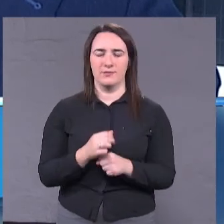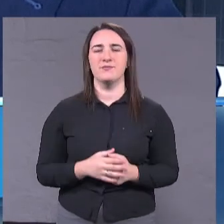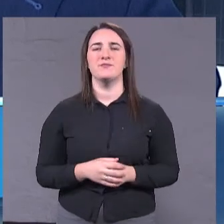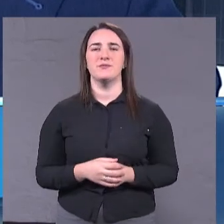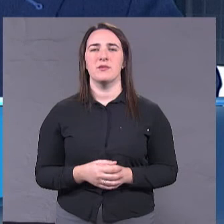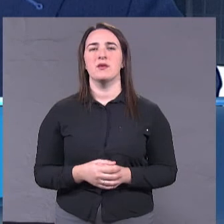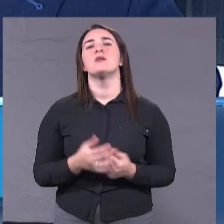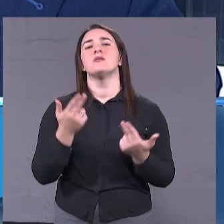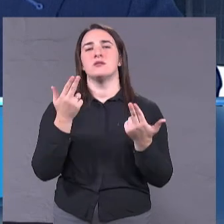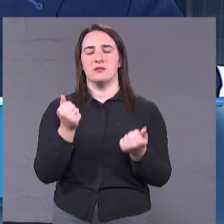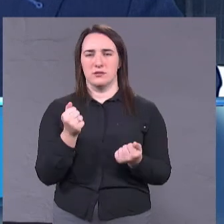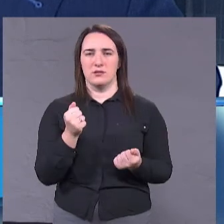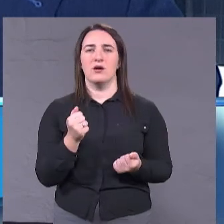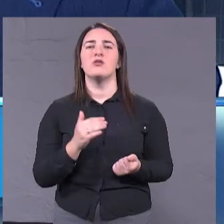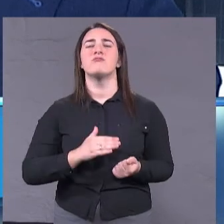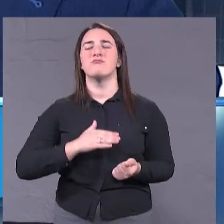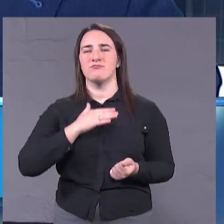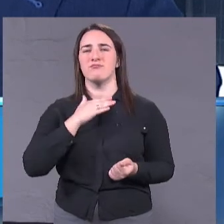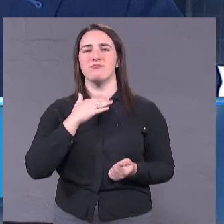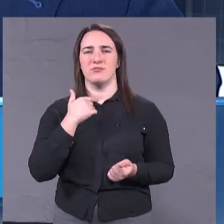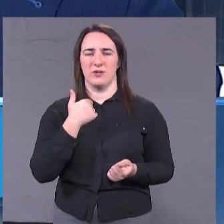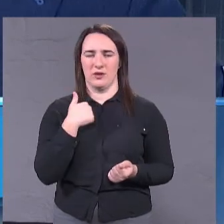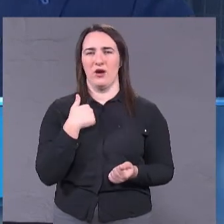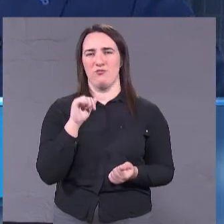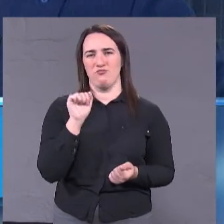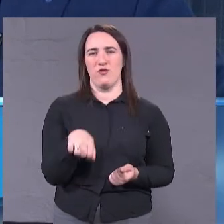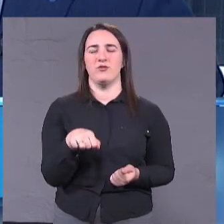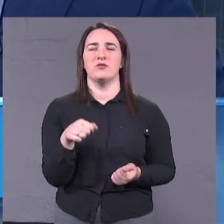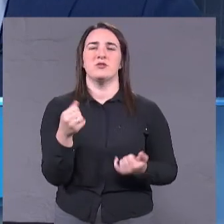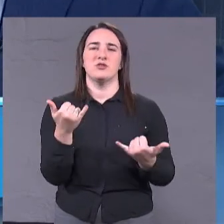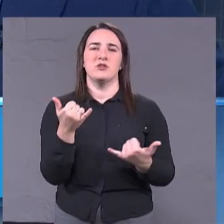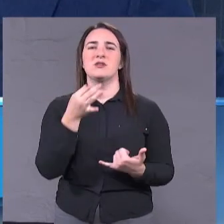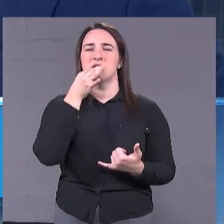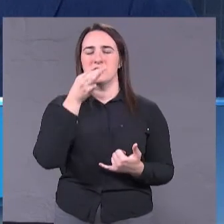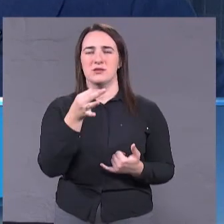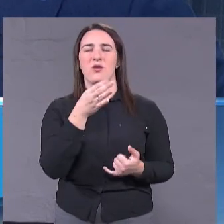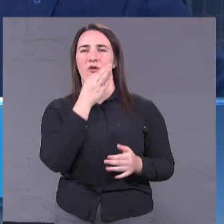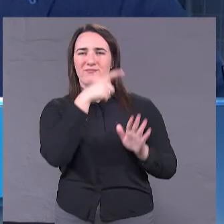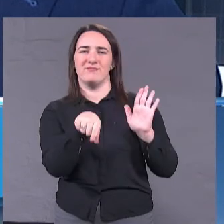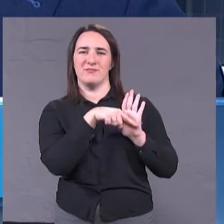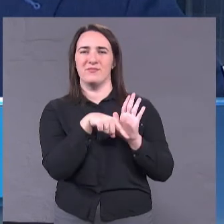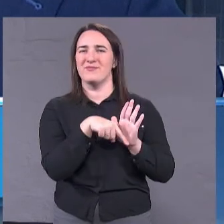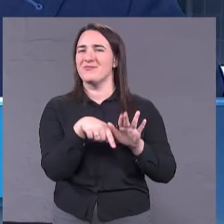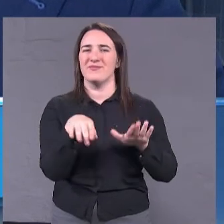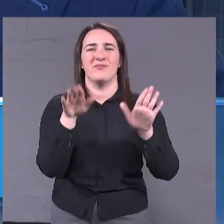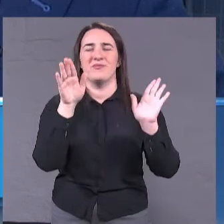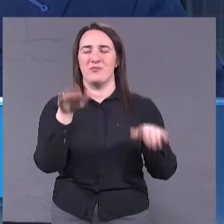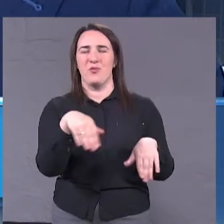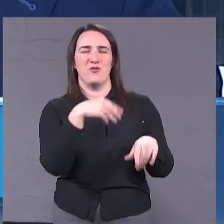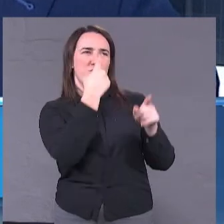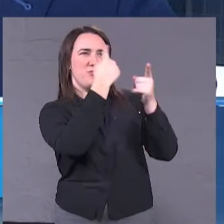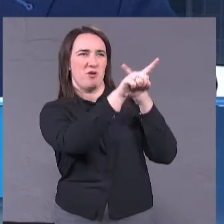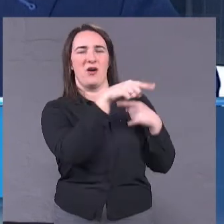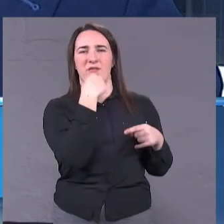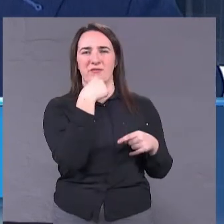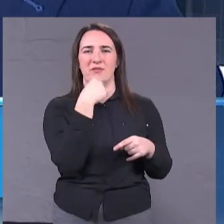достаточно нареканий, достаточно того, що я можу щас сказати його адрес, але пусть це говорять те кандидати, які хочуть на цьому